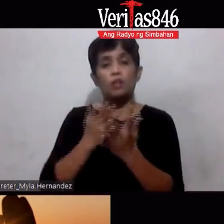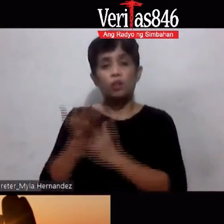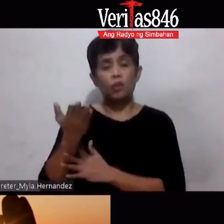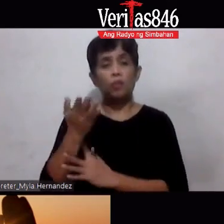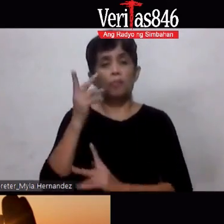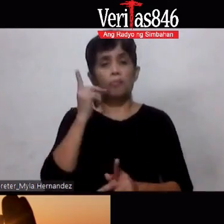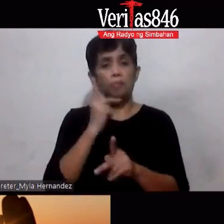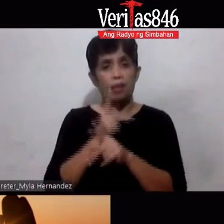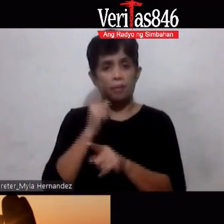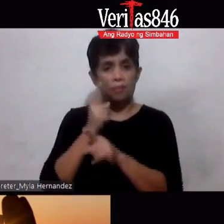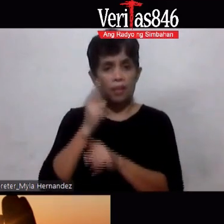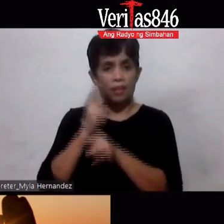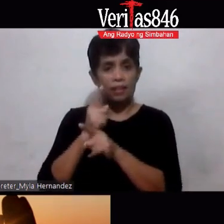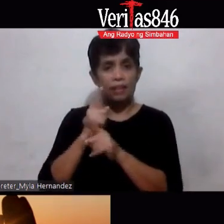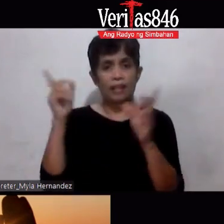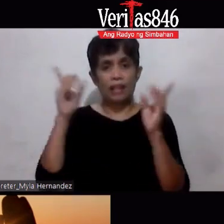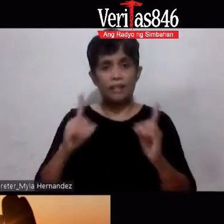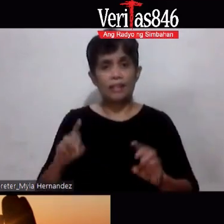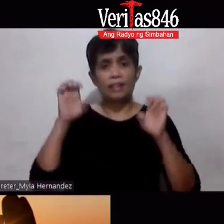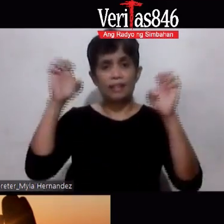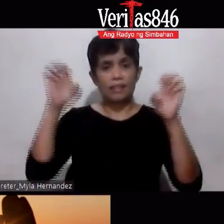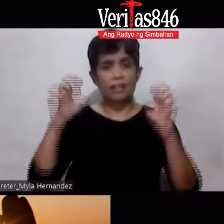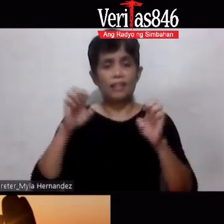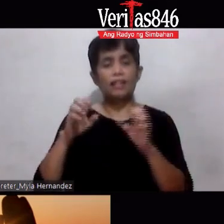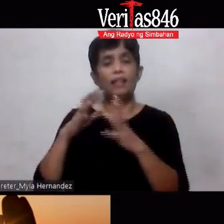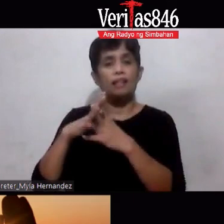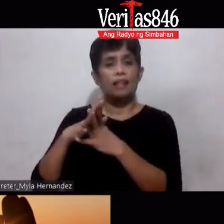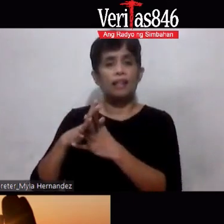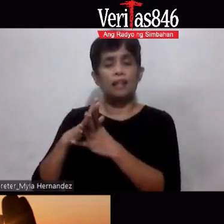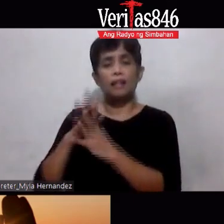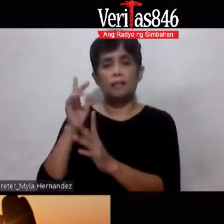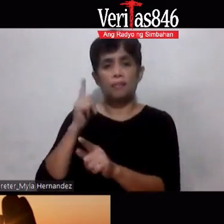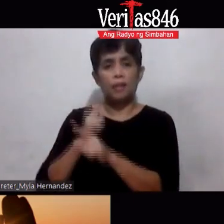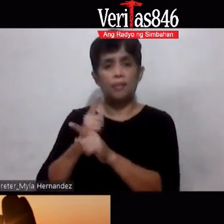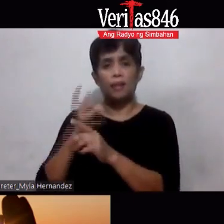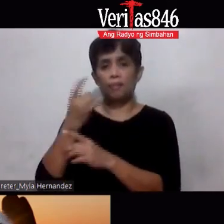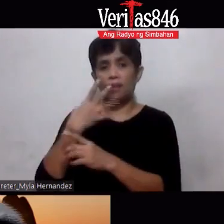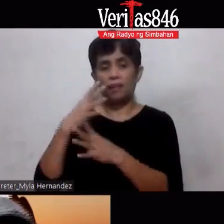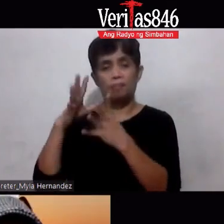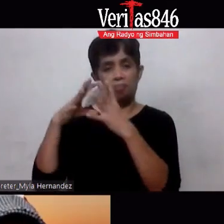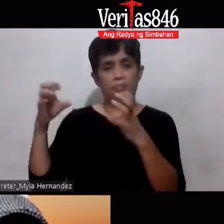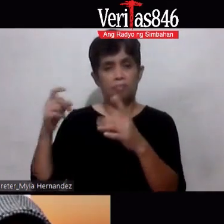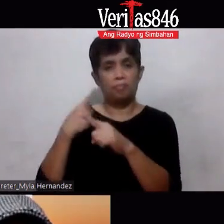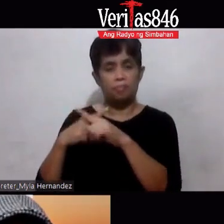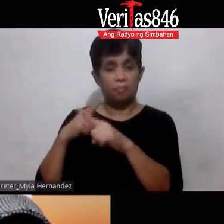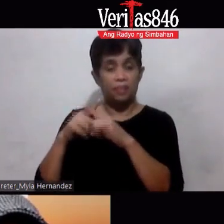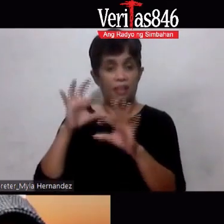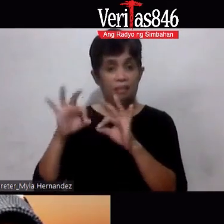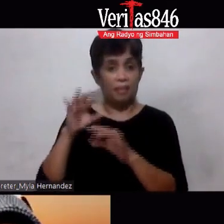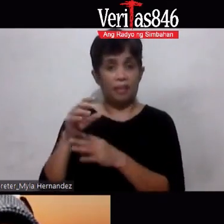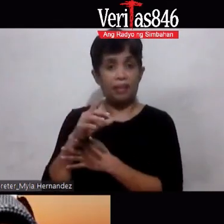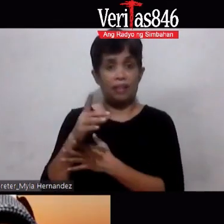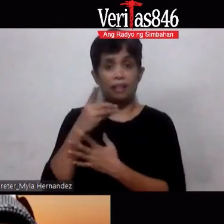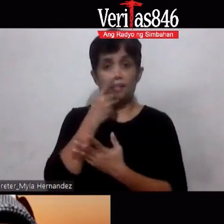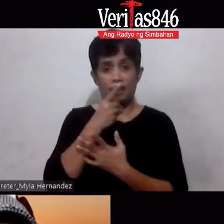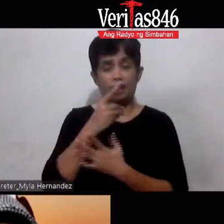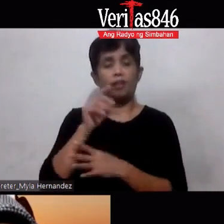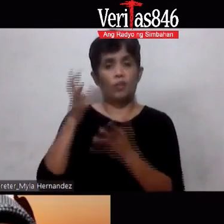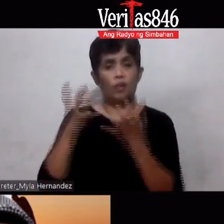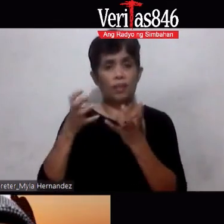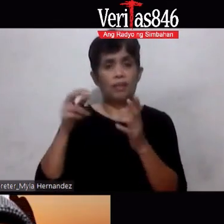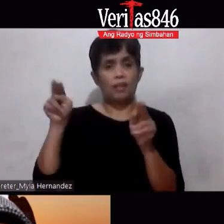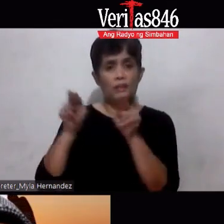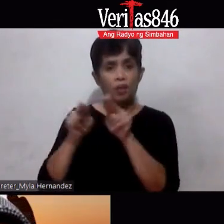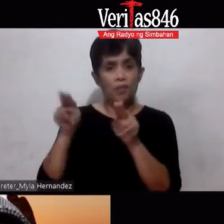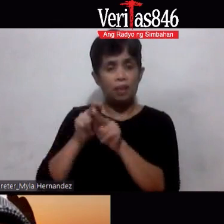ma-inormal nila yun alam mo kung diabetic ka talagang gusto mo ma-inormal yung blood sugar mo parang nananalo ka